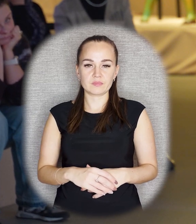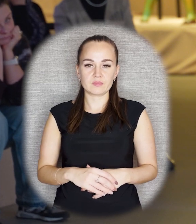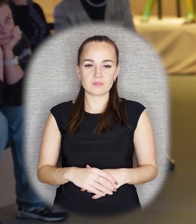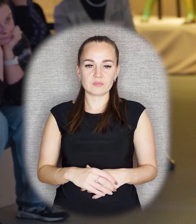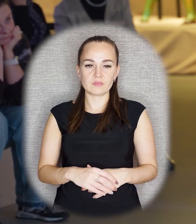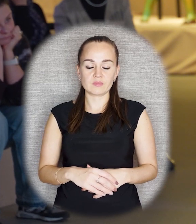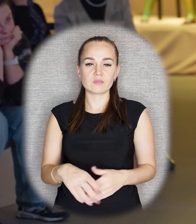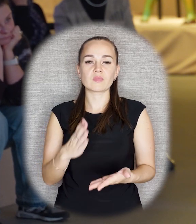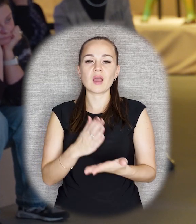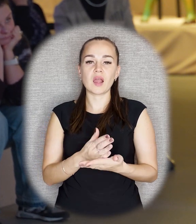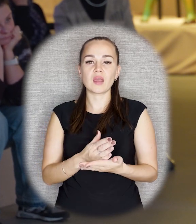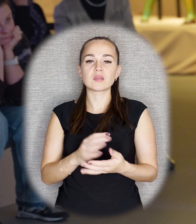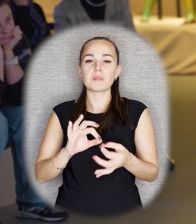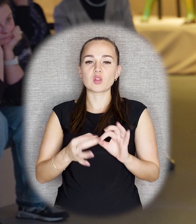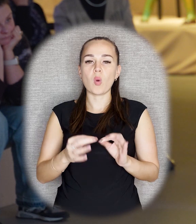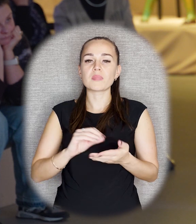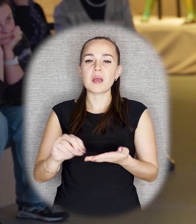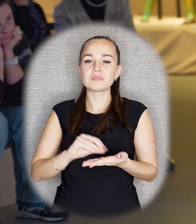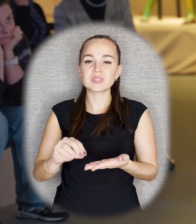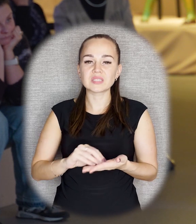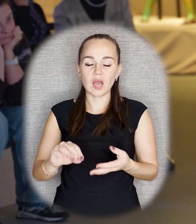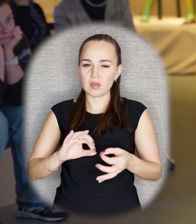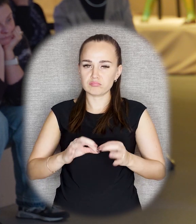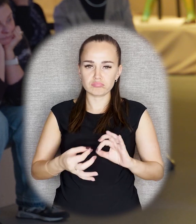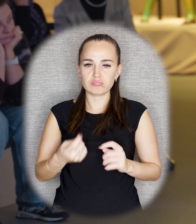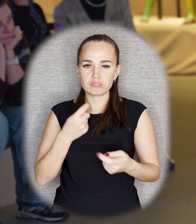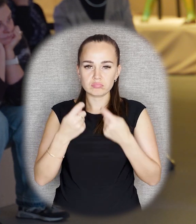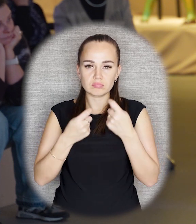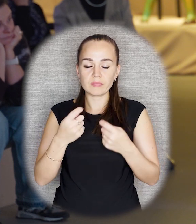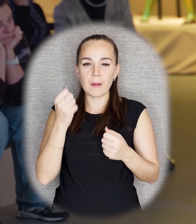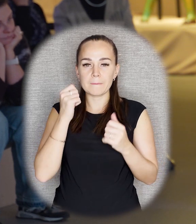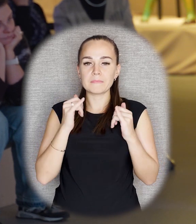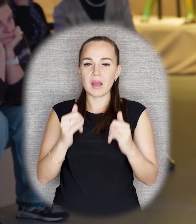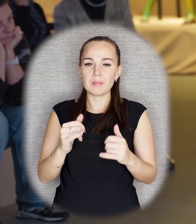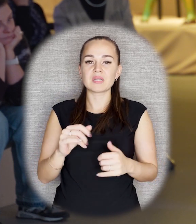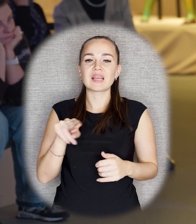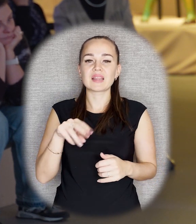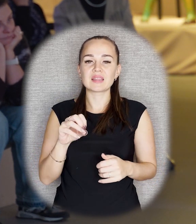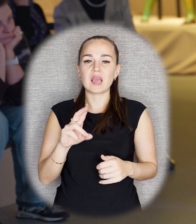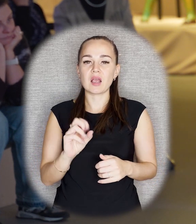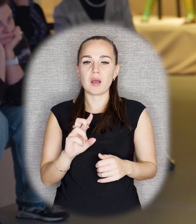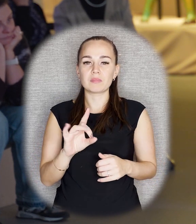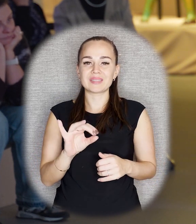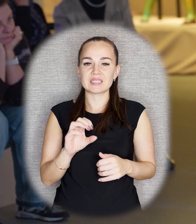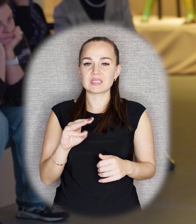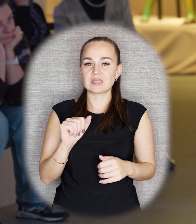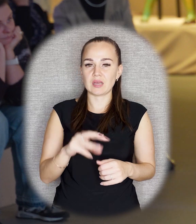Про Шмита нет, у меня никакой цитаты, к сожалению, для вас. Но есть достаточно подробное описание